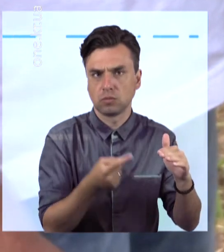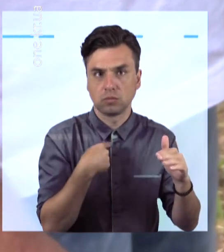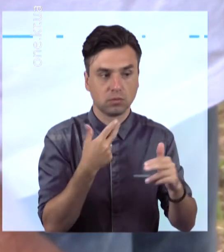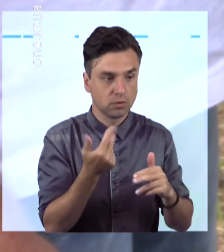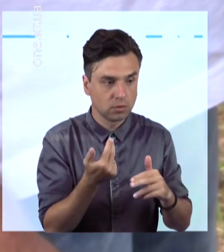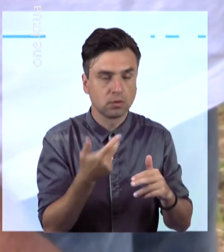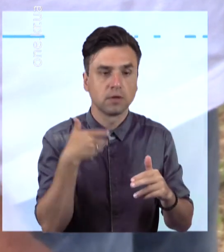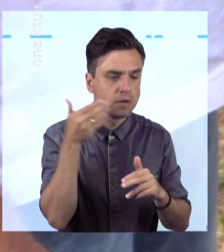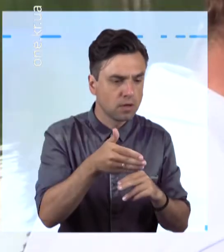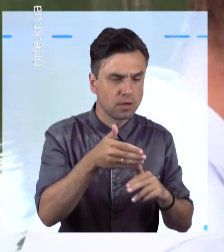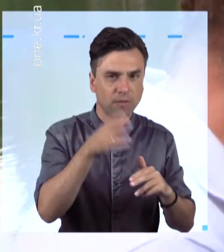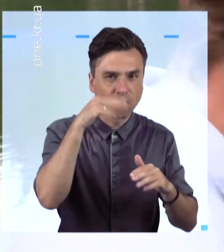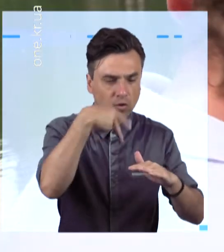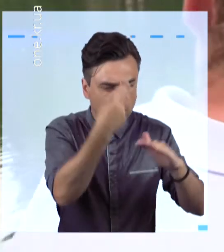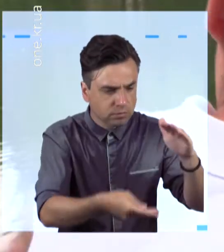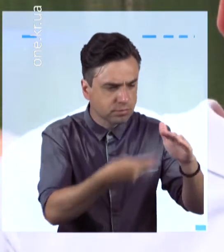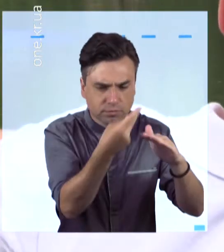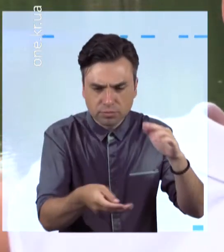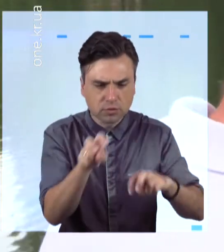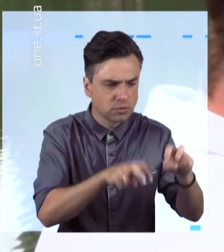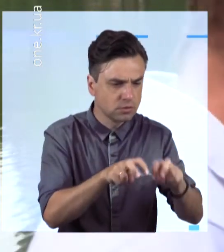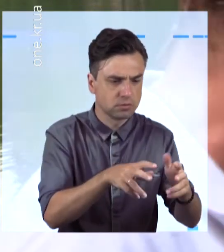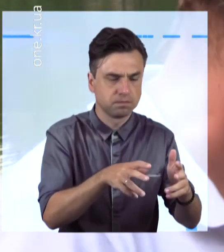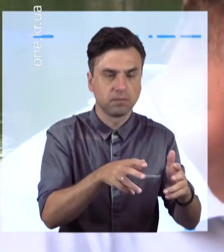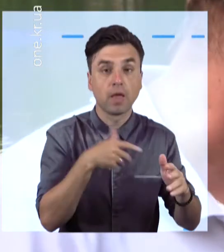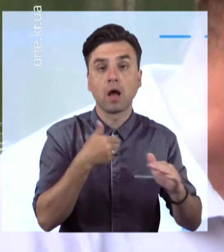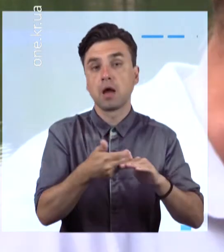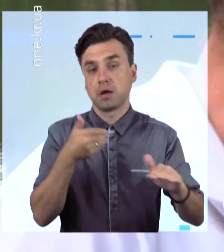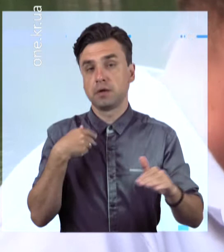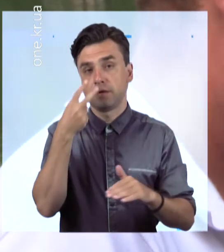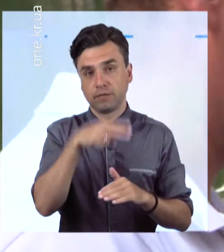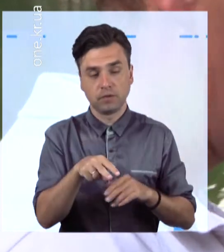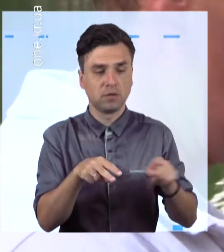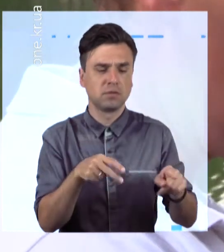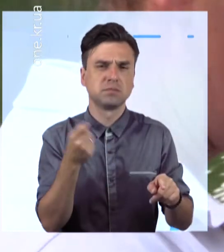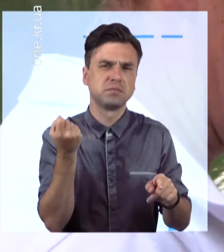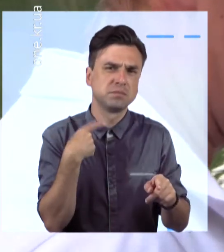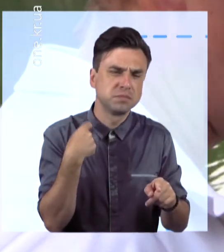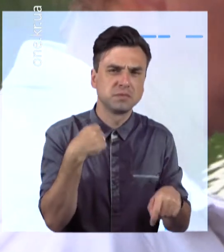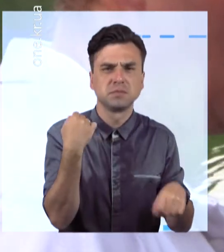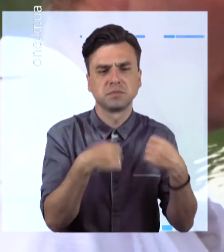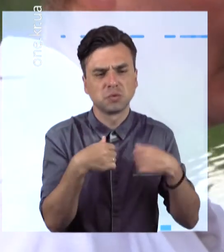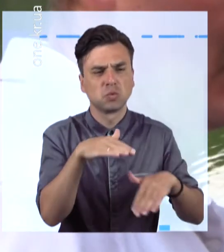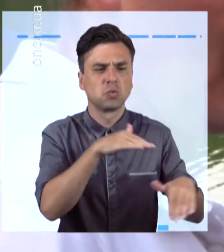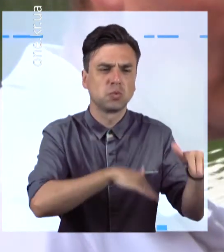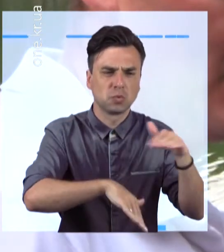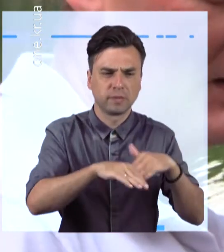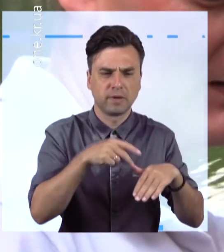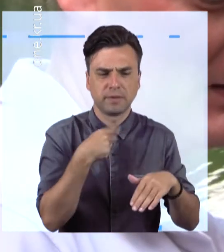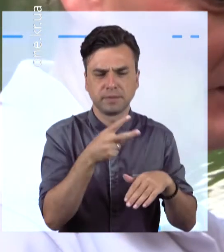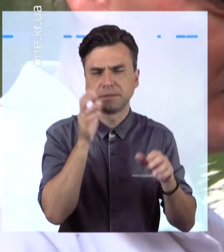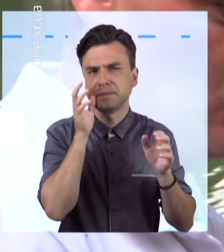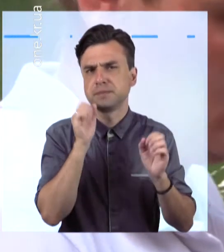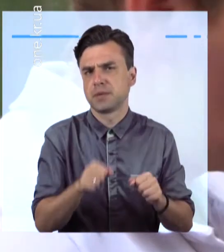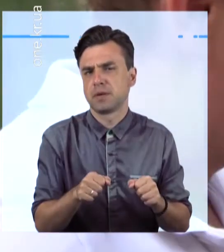тут купалися довго, отак вдоль берега. Потім тут пили. І потім я вже за ними не бачив, мені не